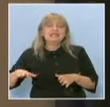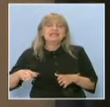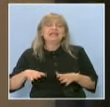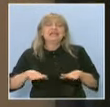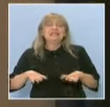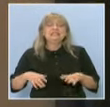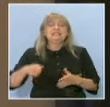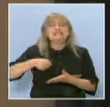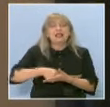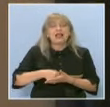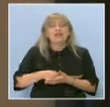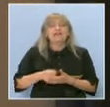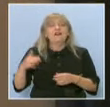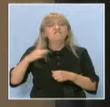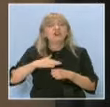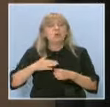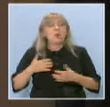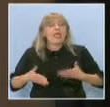изкуствата. Защото